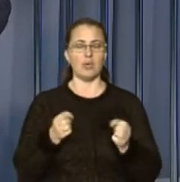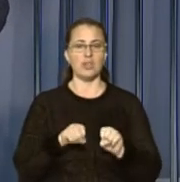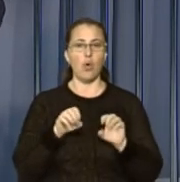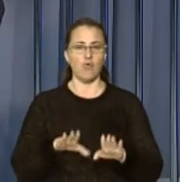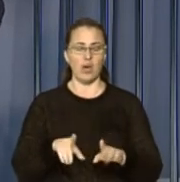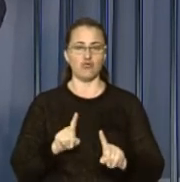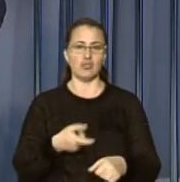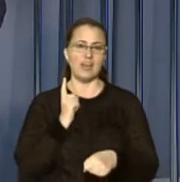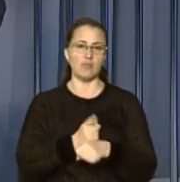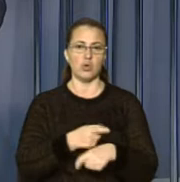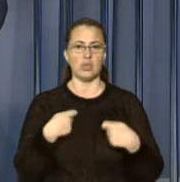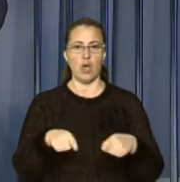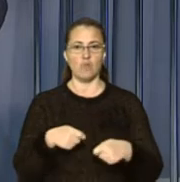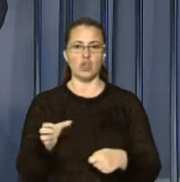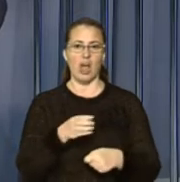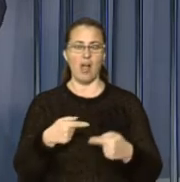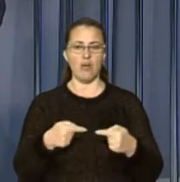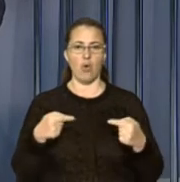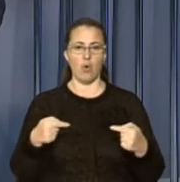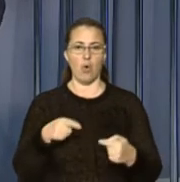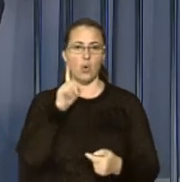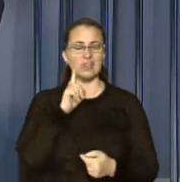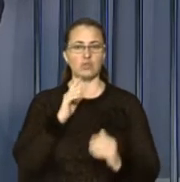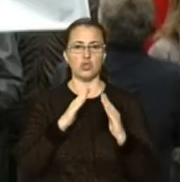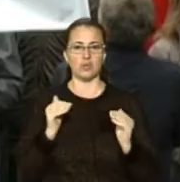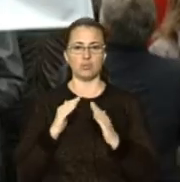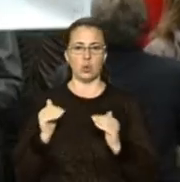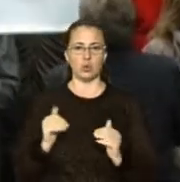яка забороняє продаж алкоголю у тимчасових спорудах.